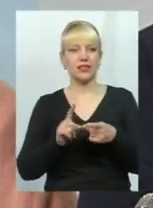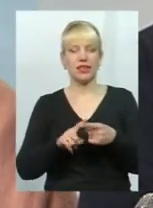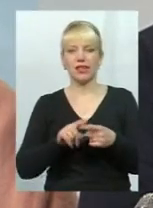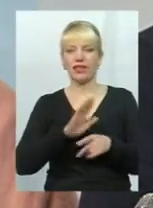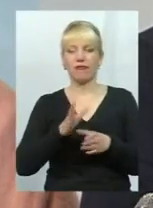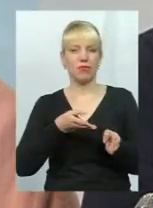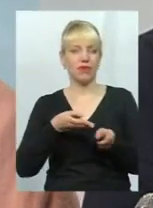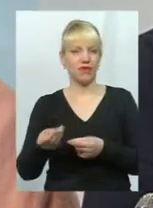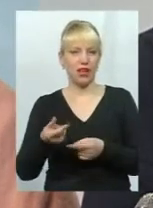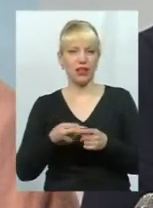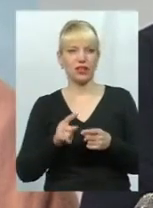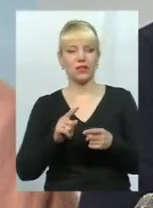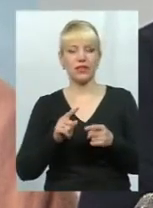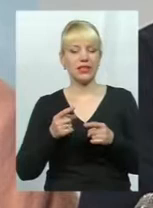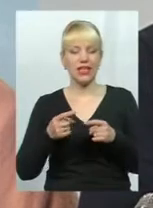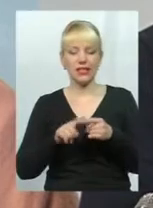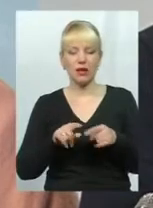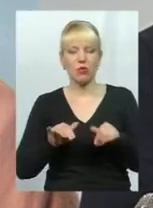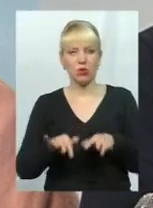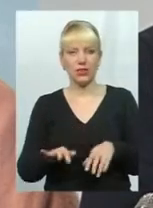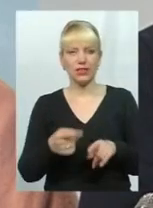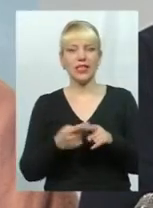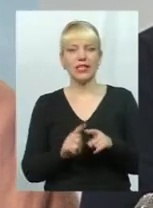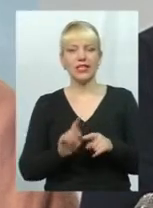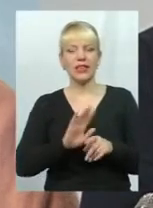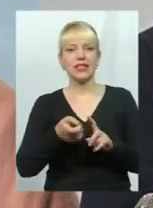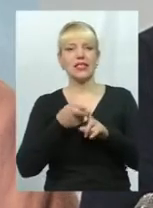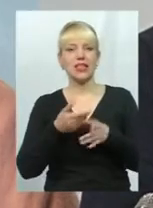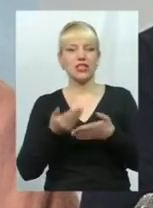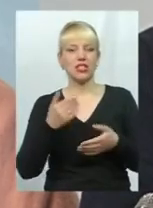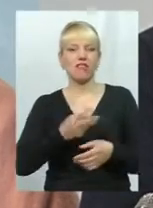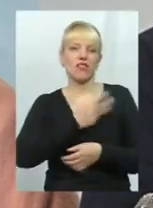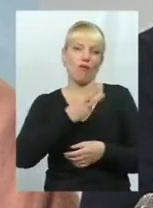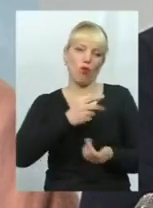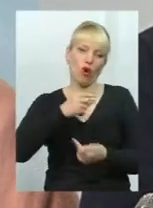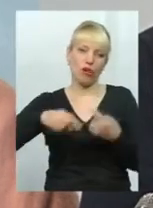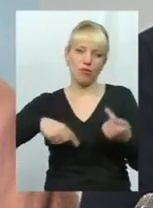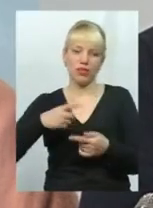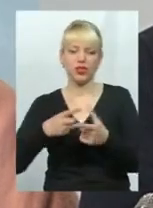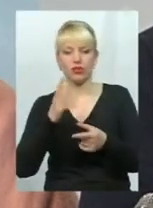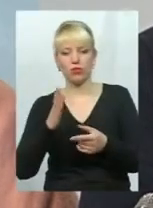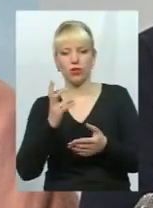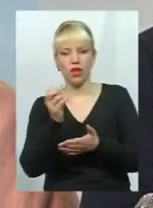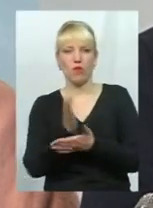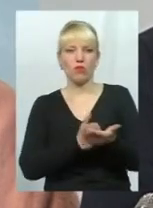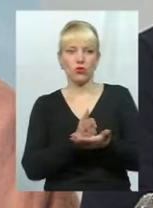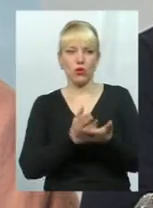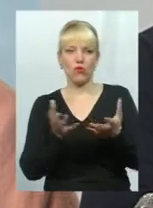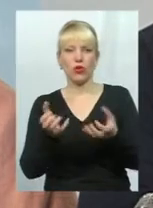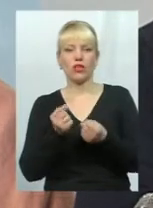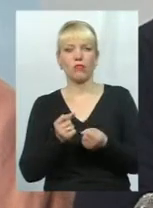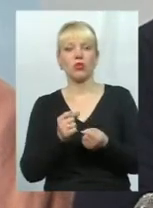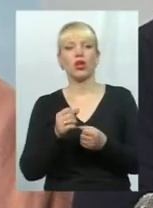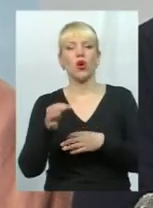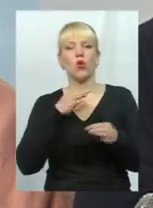впливає, тому що це не залежало від волі бізнесу, чи вони будуть на обслуговуванні, отримувати відповідну консультацію,